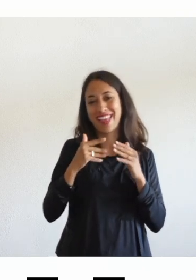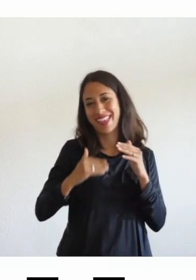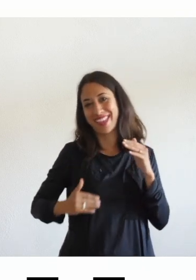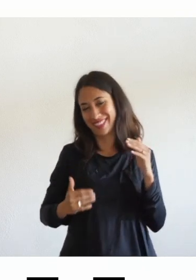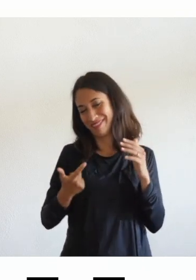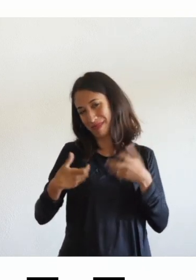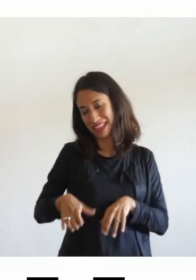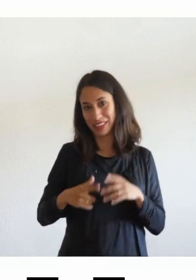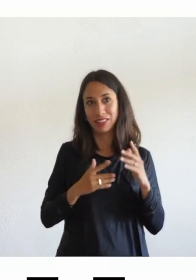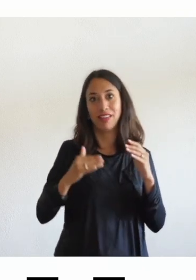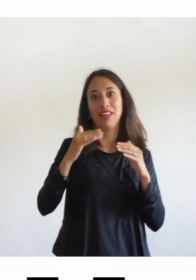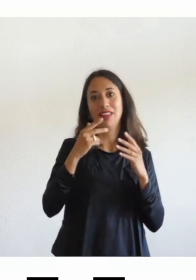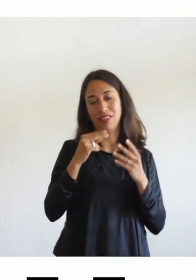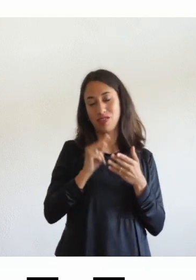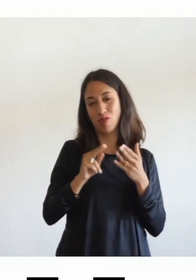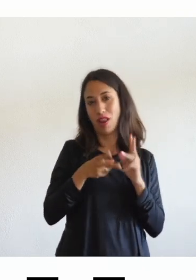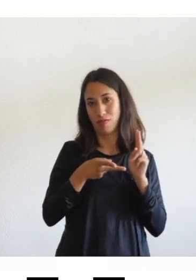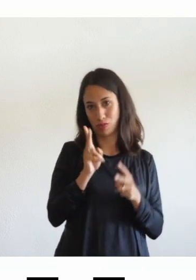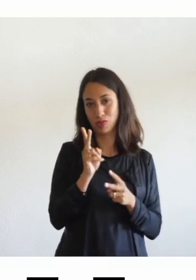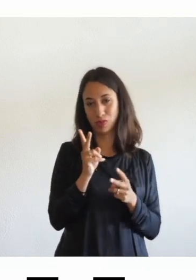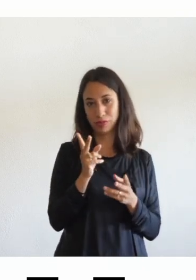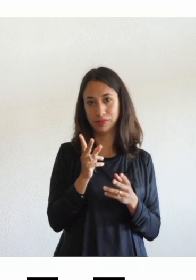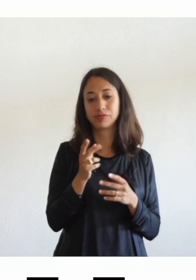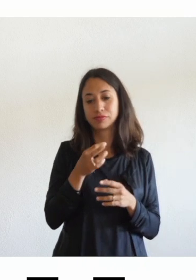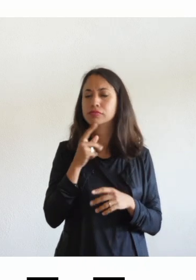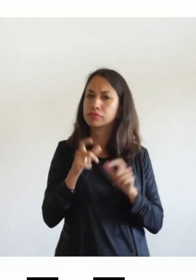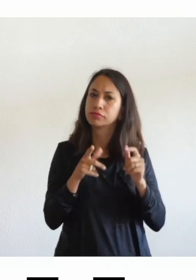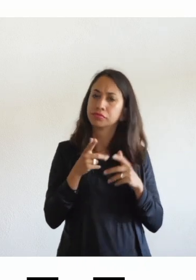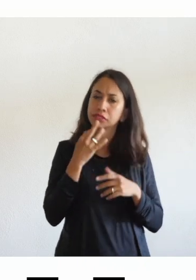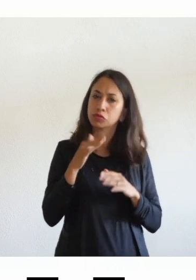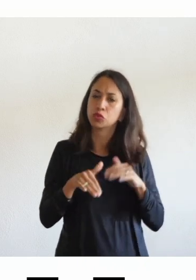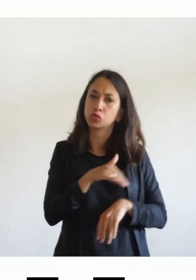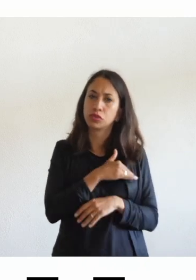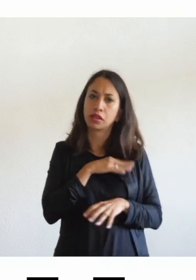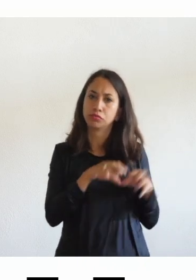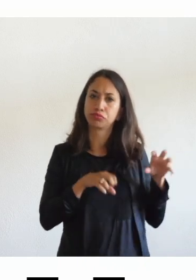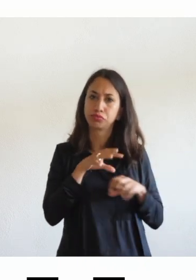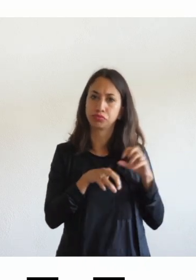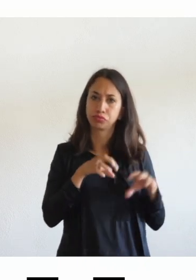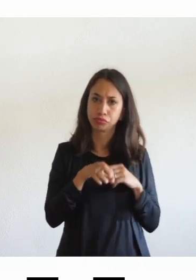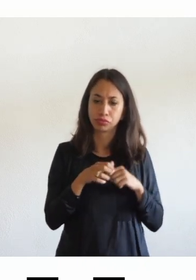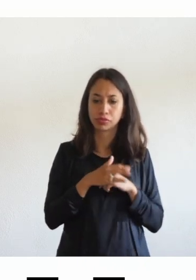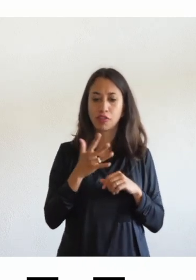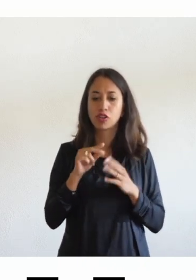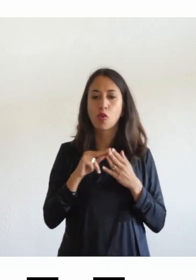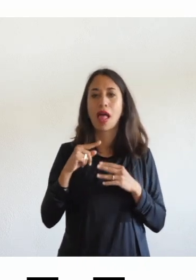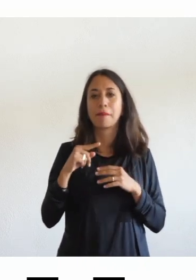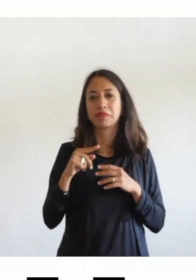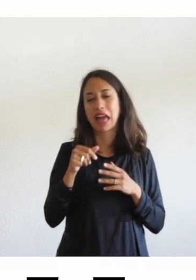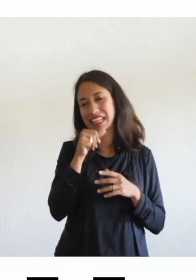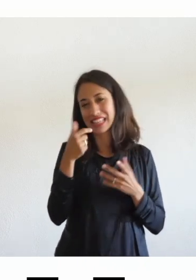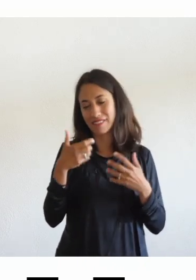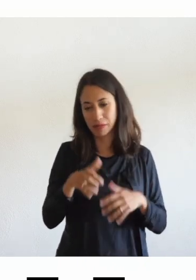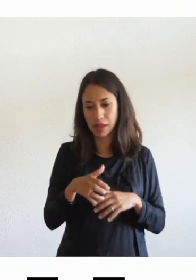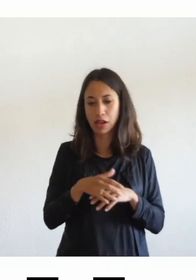precedenti 32% anche scuola secondaria di primo e secondo grado forse la scuola primaria è meno necessario